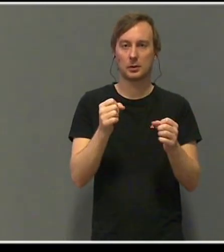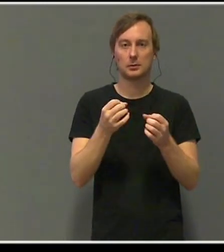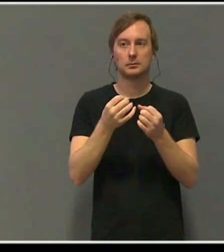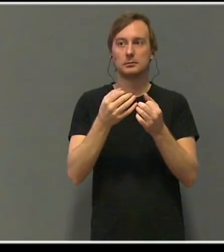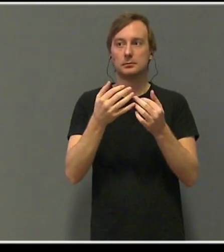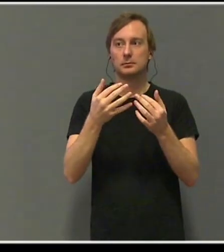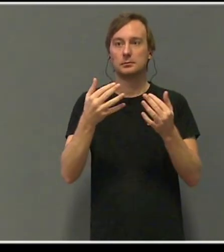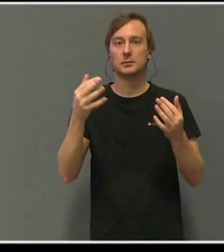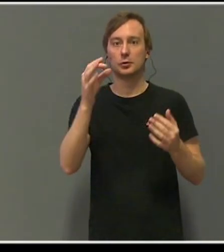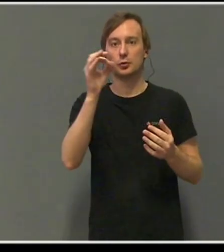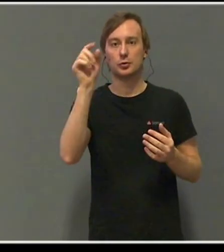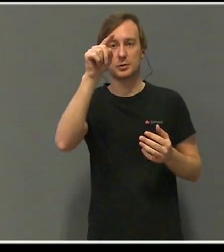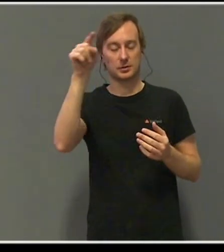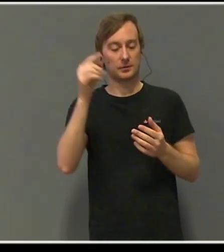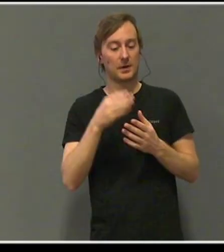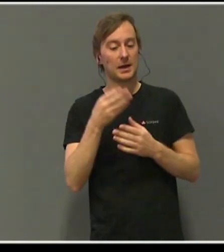portal.